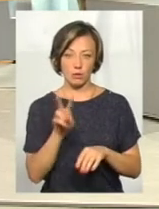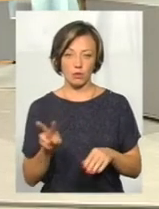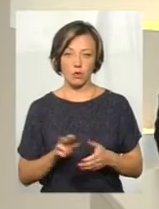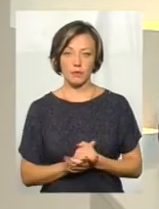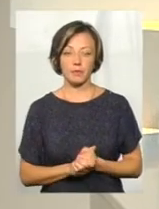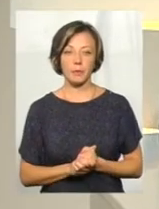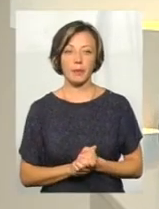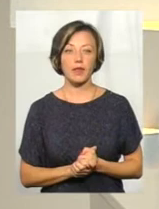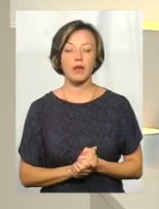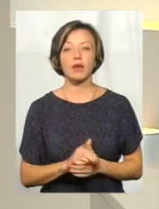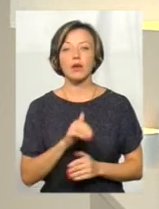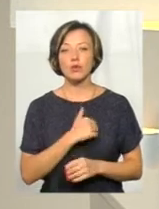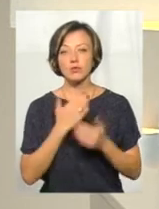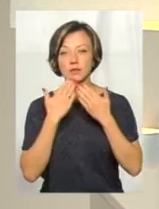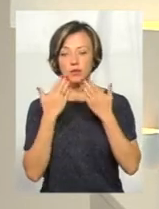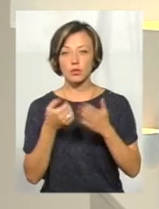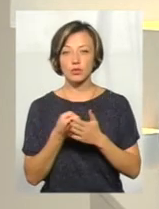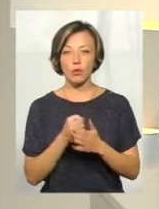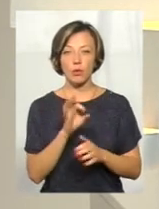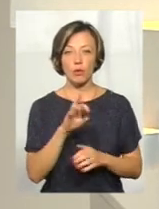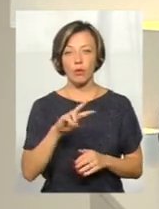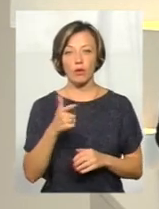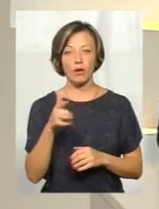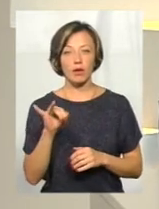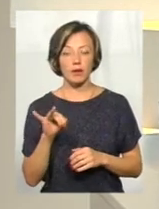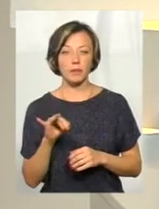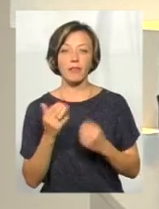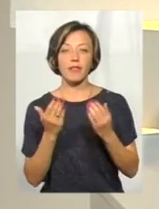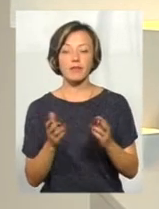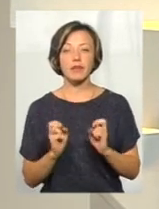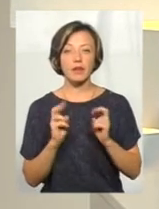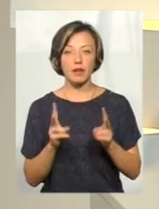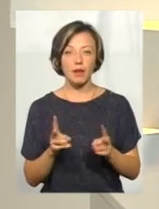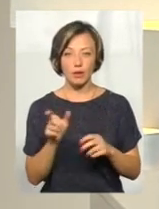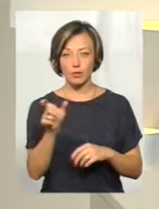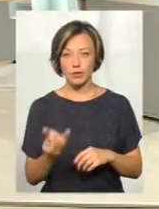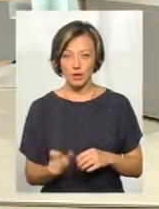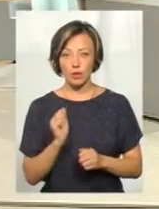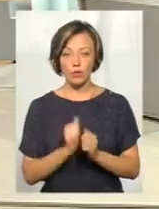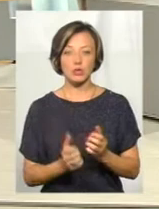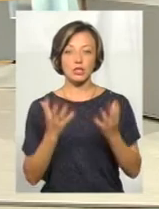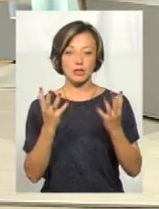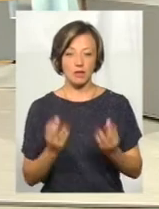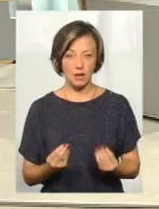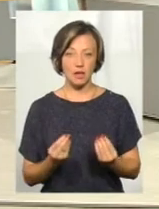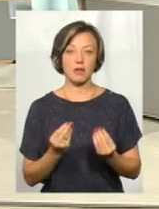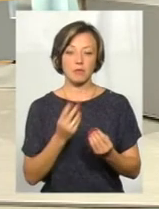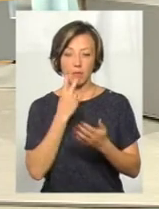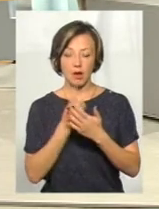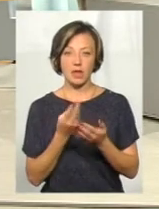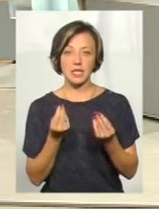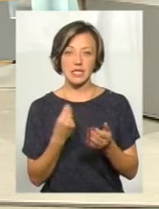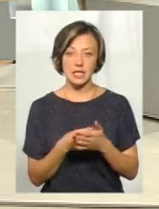Дякую, тепер хочу звернутися ж таки до пані Ольги. Ви, як та людина, яка кожен день стикається з цінами